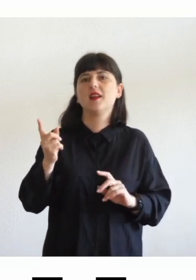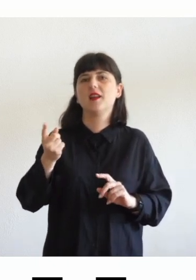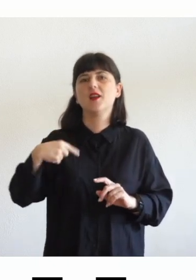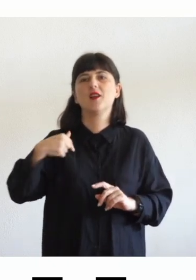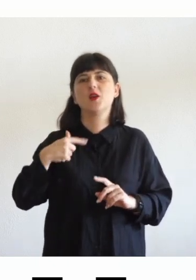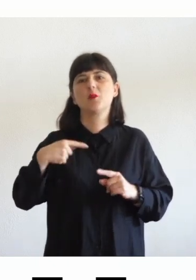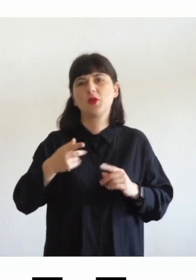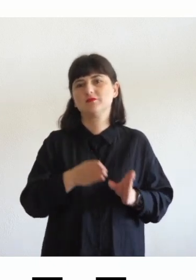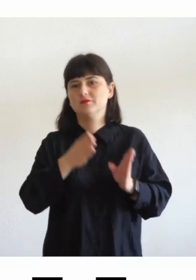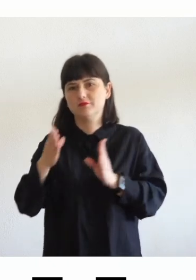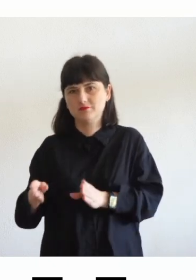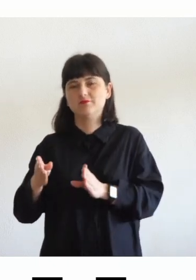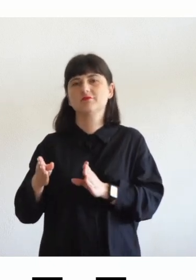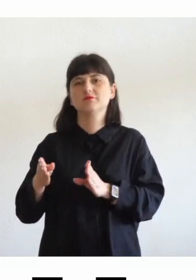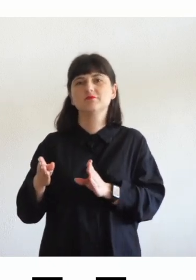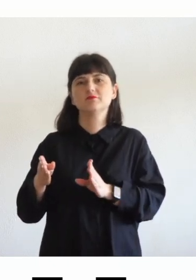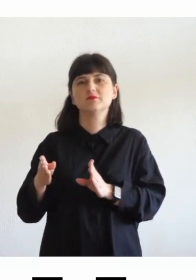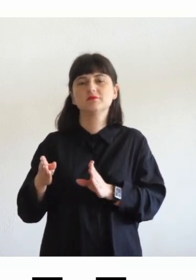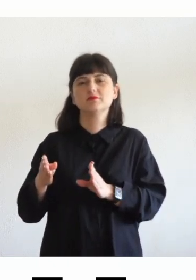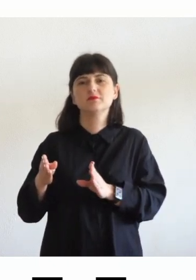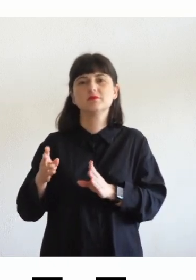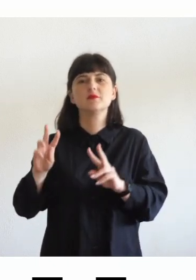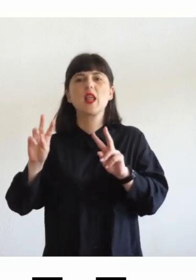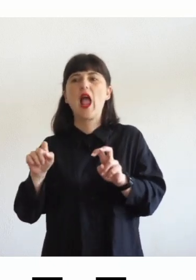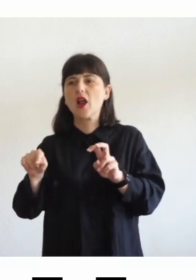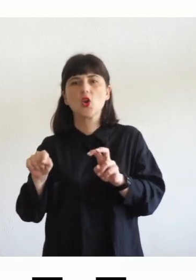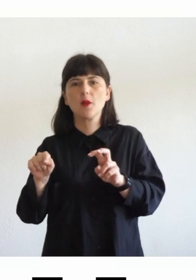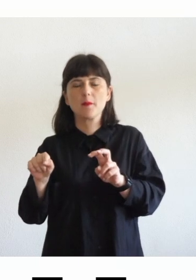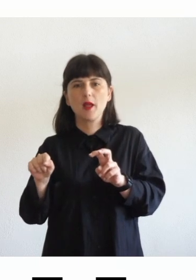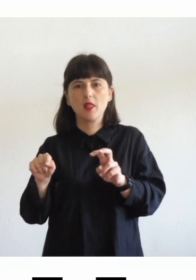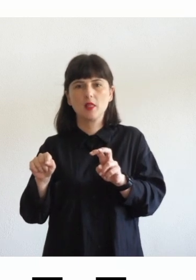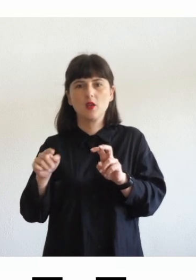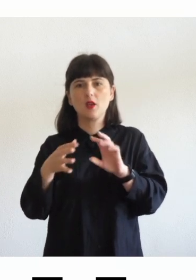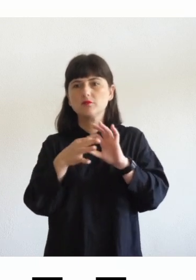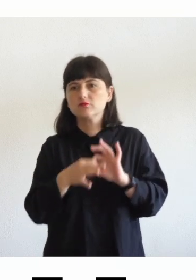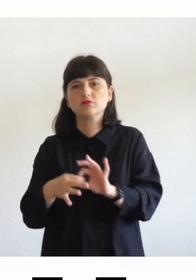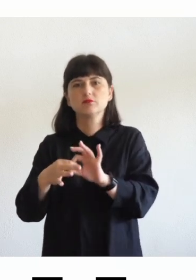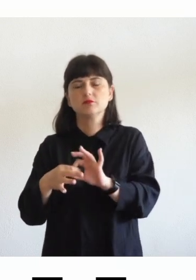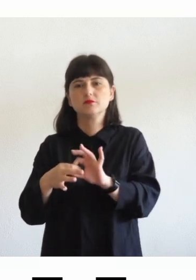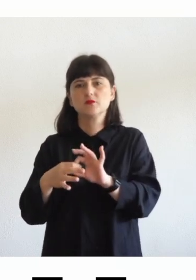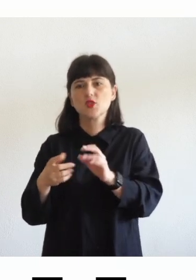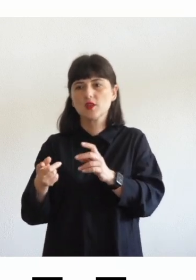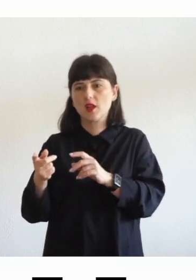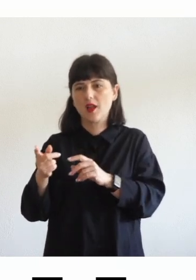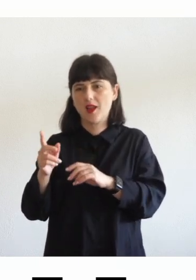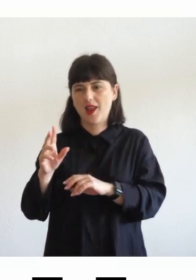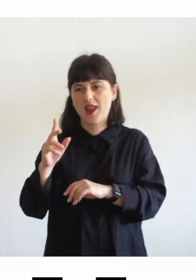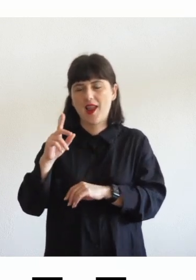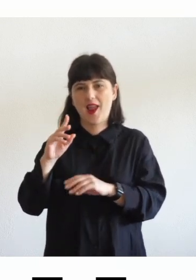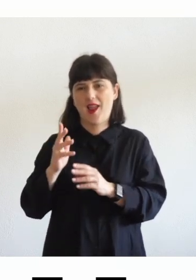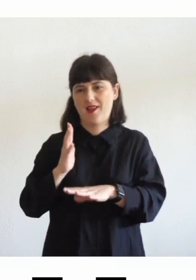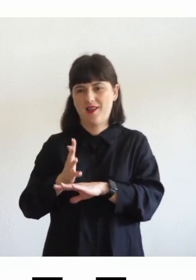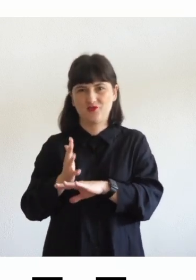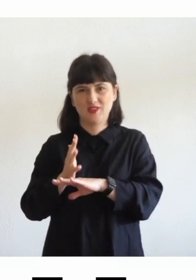passati a capire come questo tema può essere diciamo gestito con l'introduzione dell'atto europeo dell'accessibilità